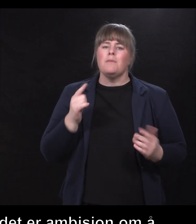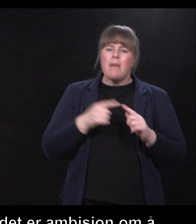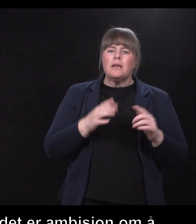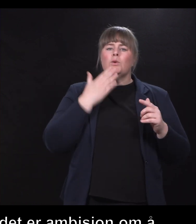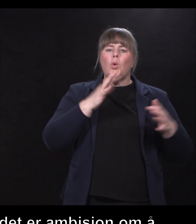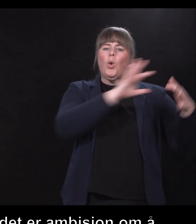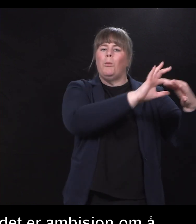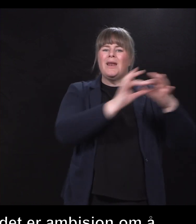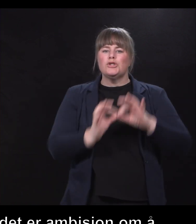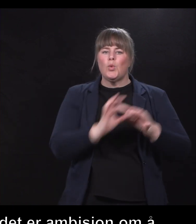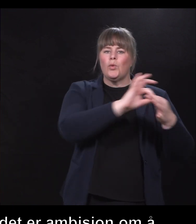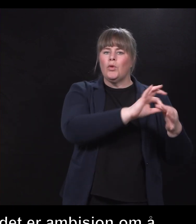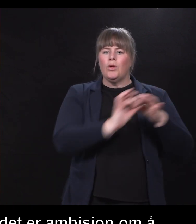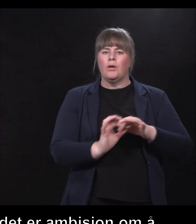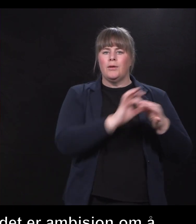Kombinasjonen.